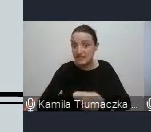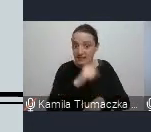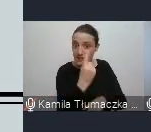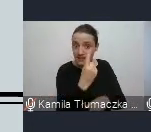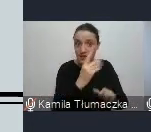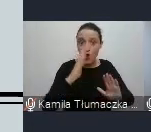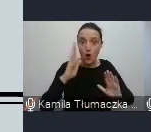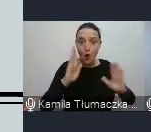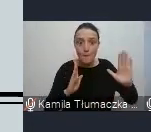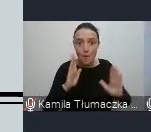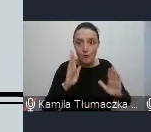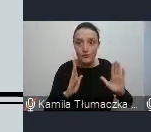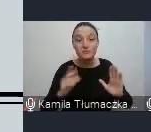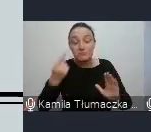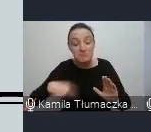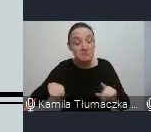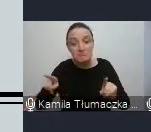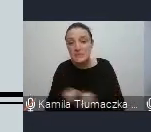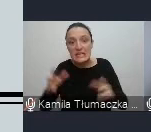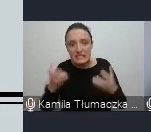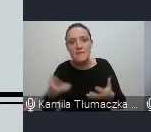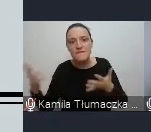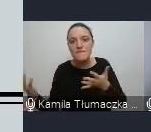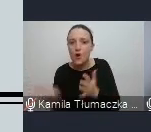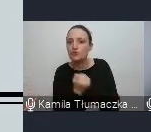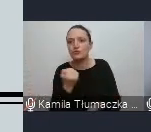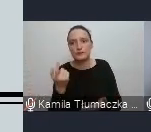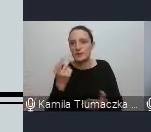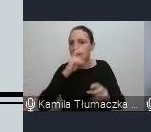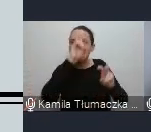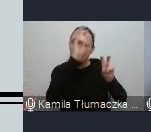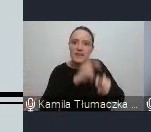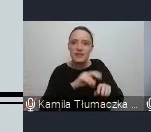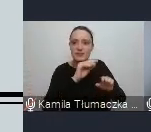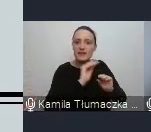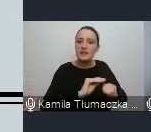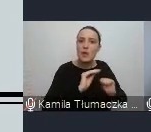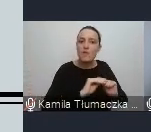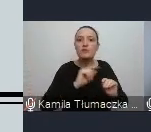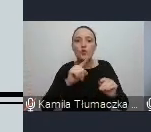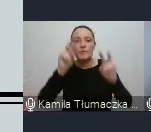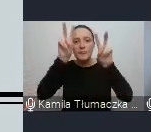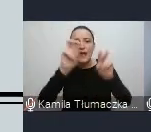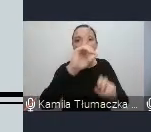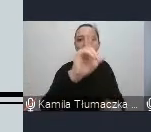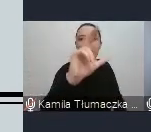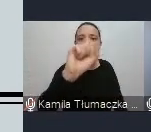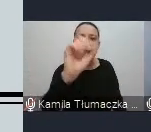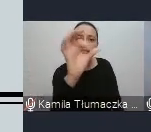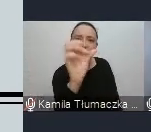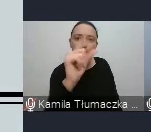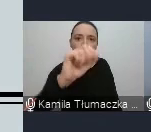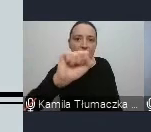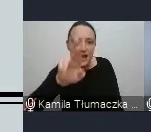i którego my też chcemy wykorzystać do różnego rodzaju badań naukowych, jest Kaspar, taki